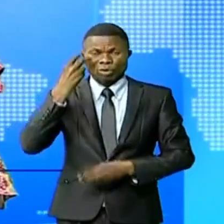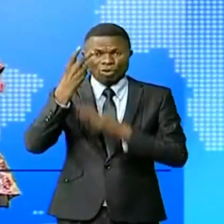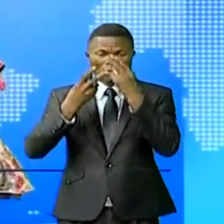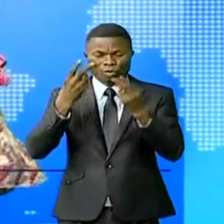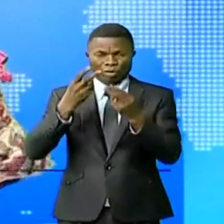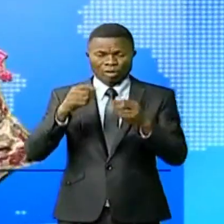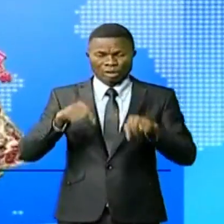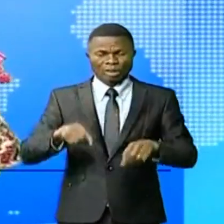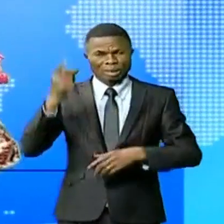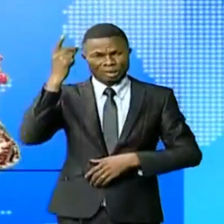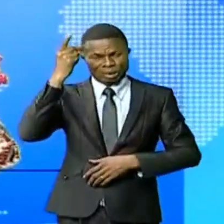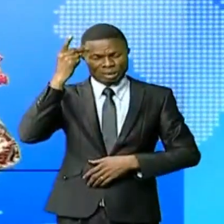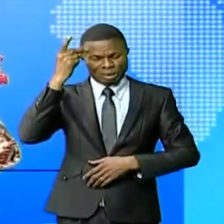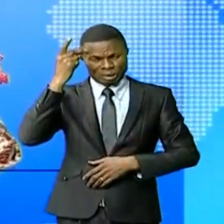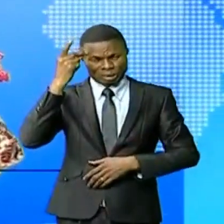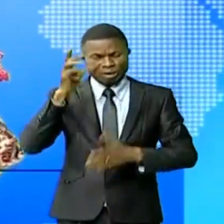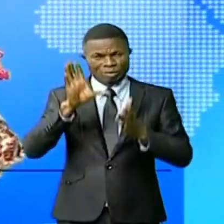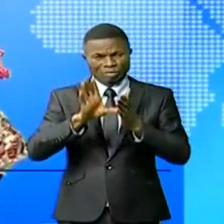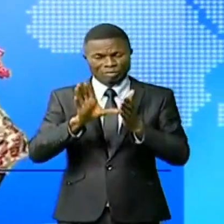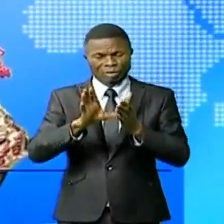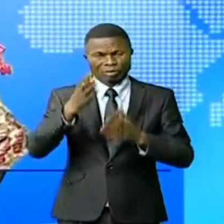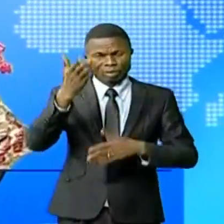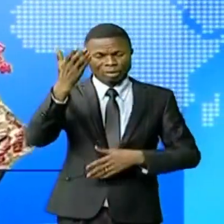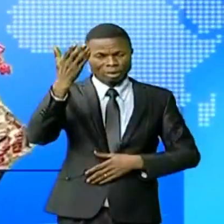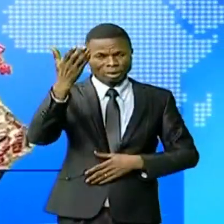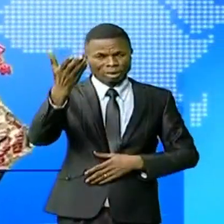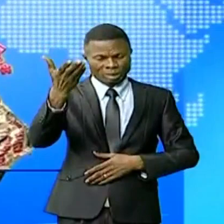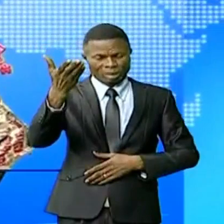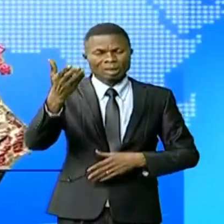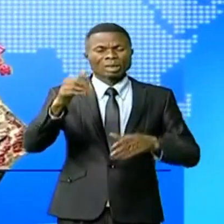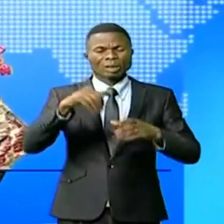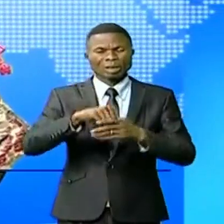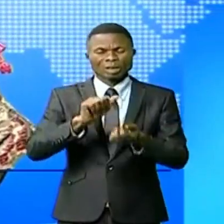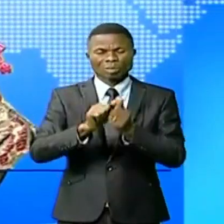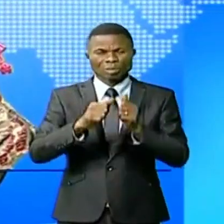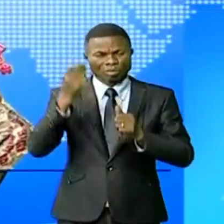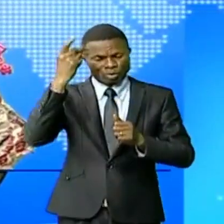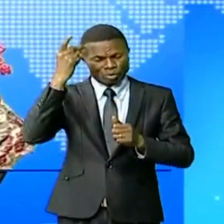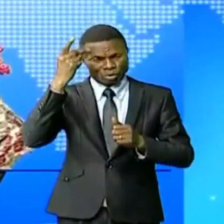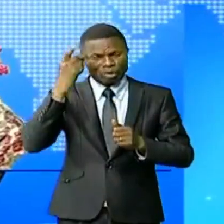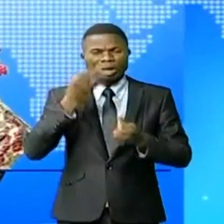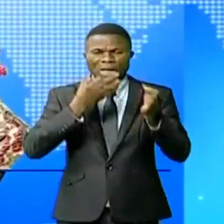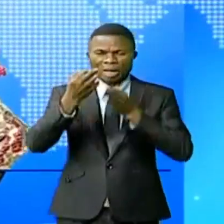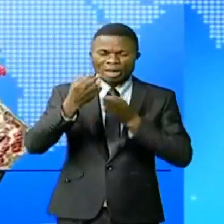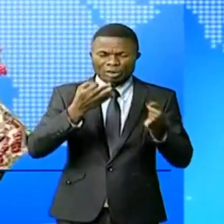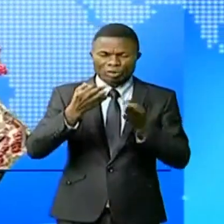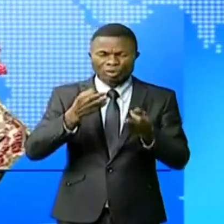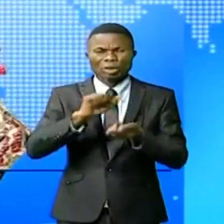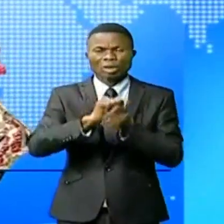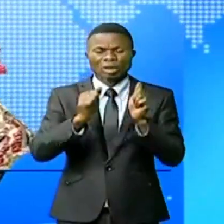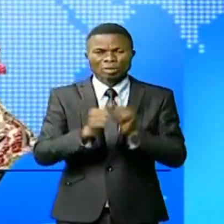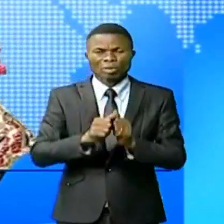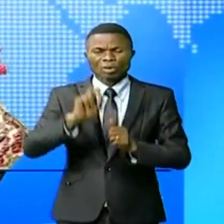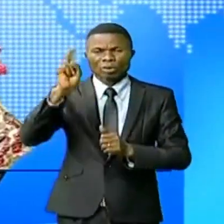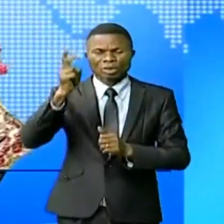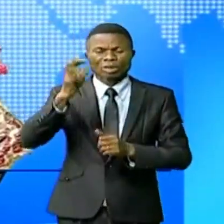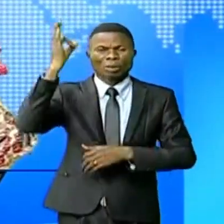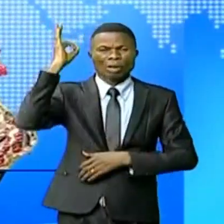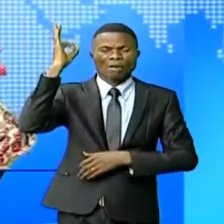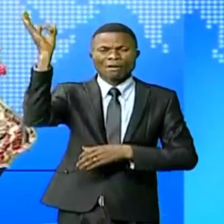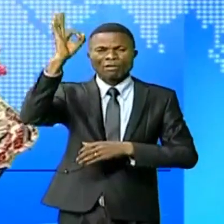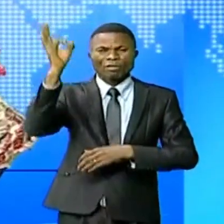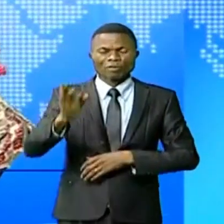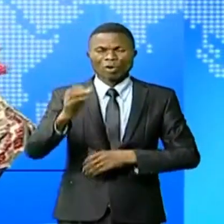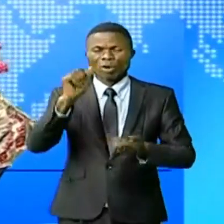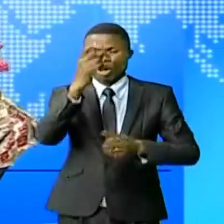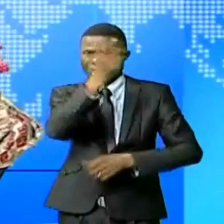ici à Kinshasa. Samba Kayabala était à Kinshasa, la capitale, pour participer au deuxième forum sur la